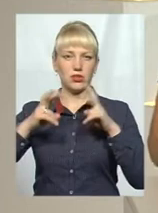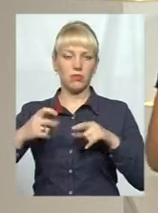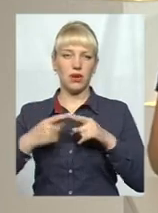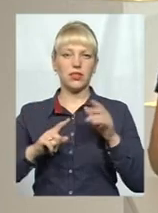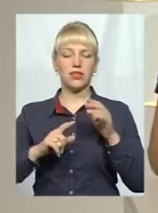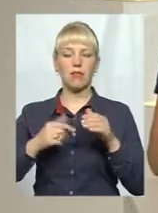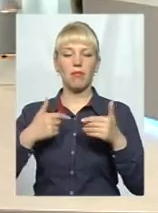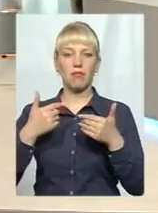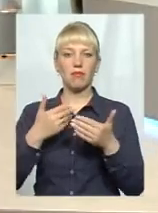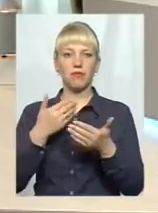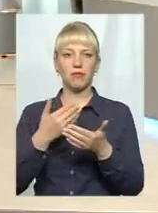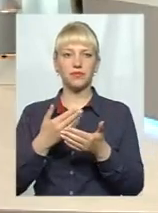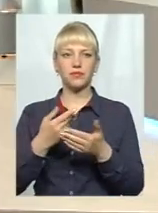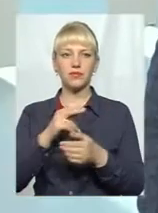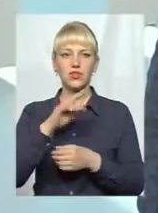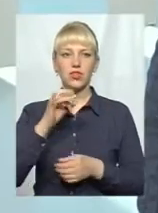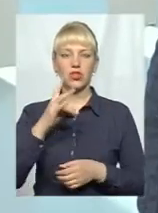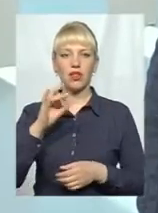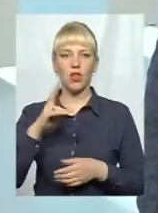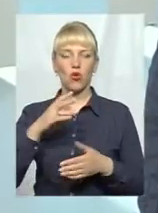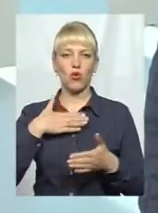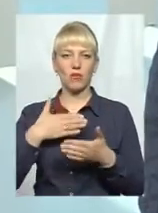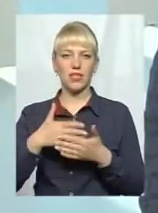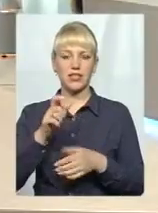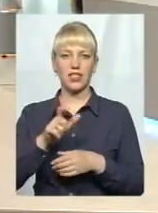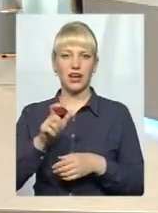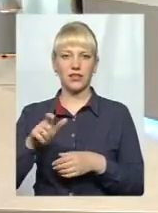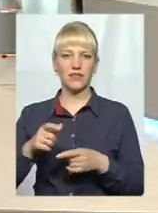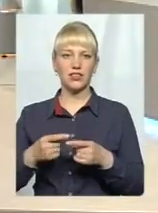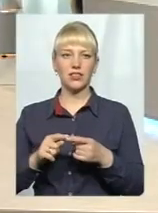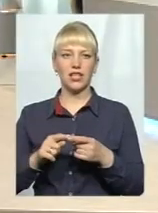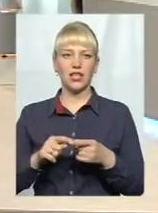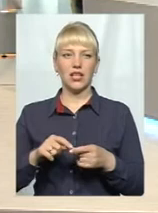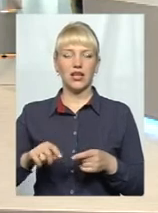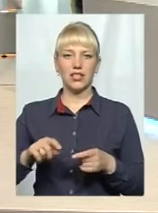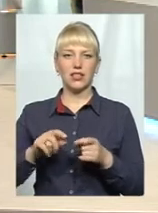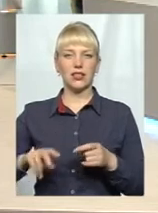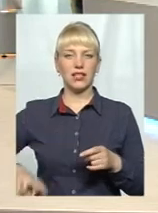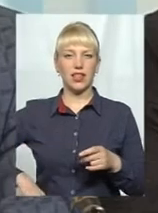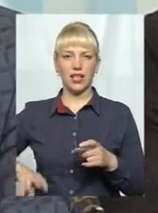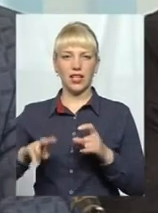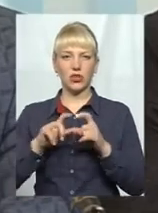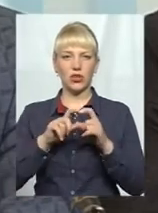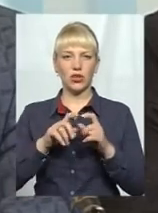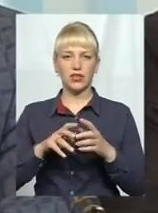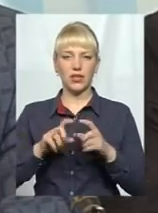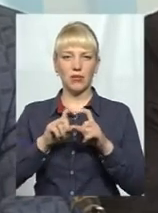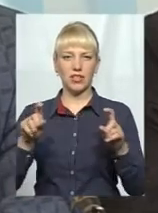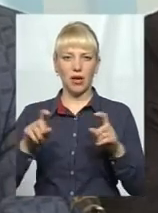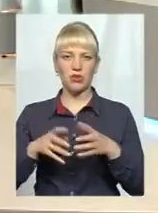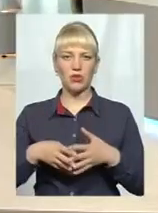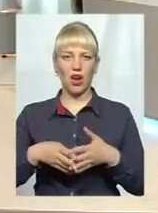представлю наших гостей в студії. Це Олег Черненка, громадський активіст, Олександр Чернієвич, директор департаменту архітектури, містобудування та земельних ресурсів